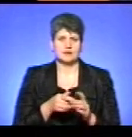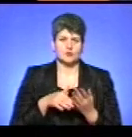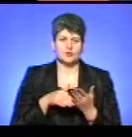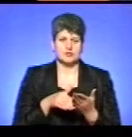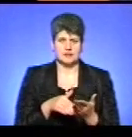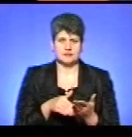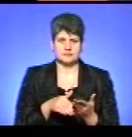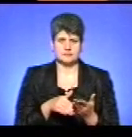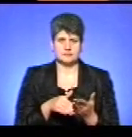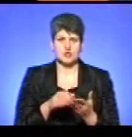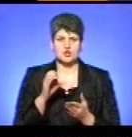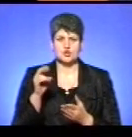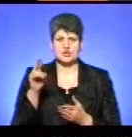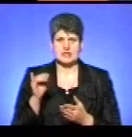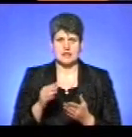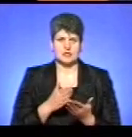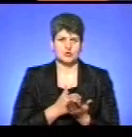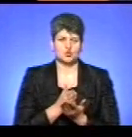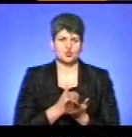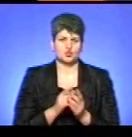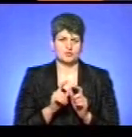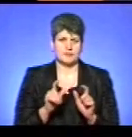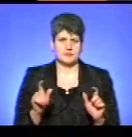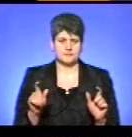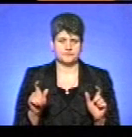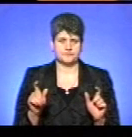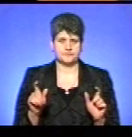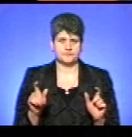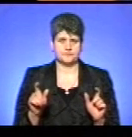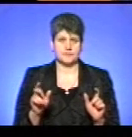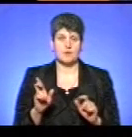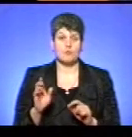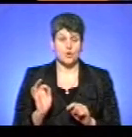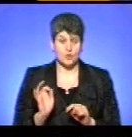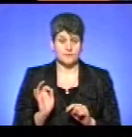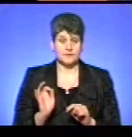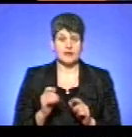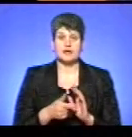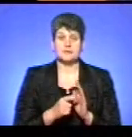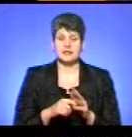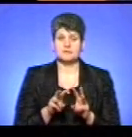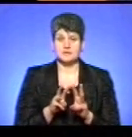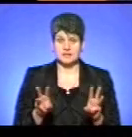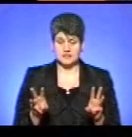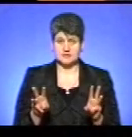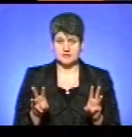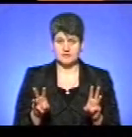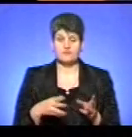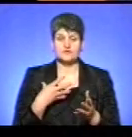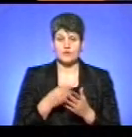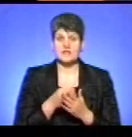з соціальними службами. Бо Кабінет Міністрів в межах своєї